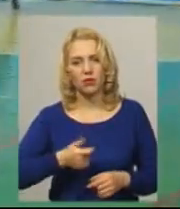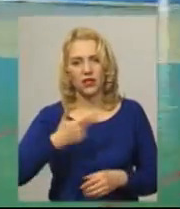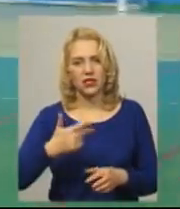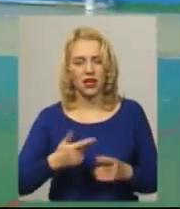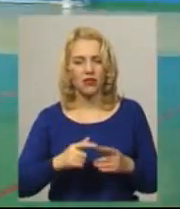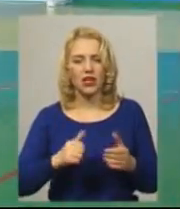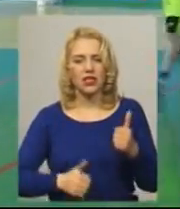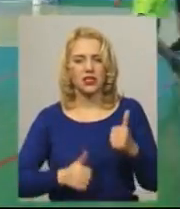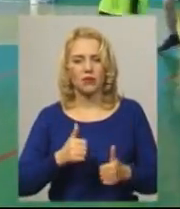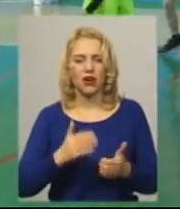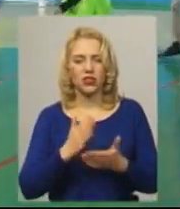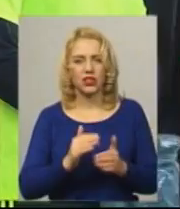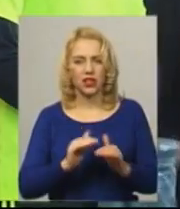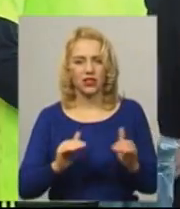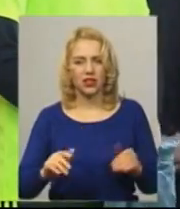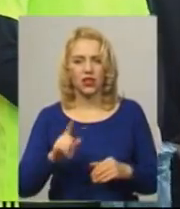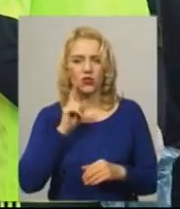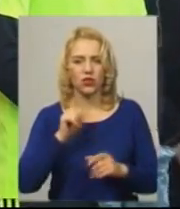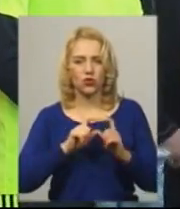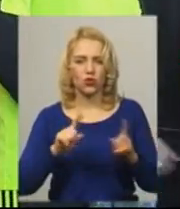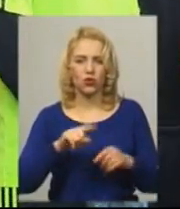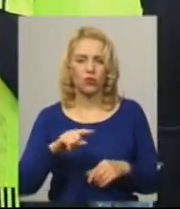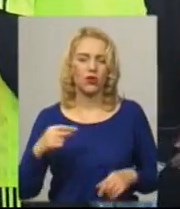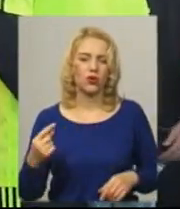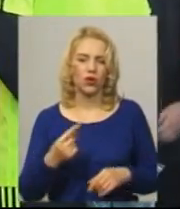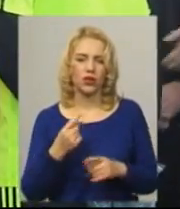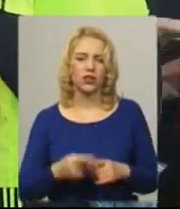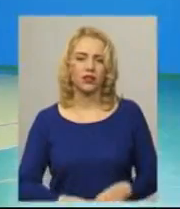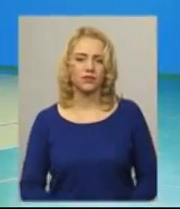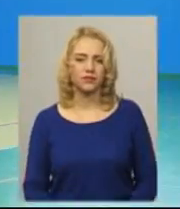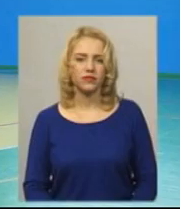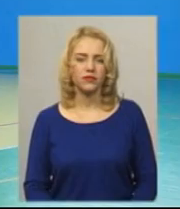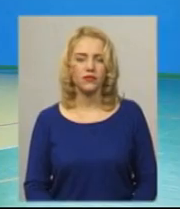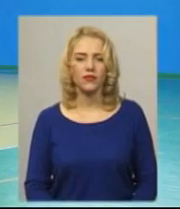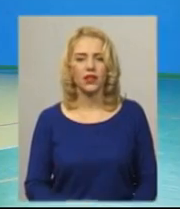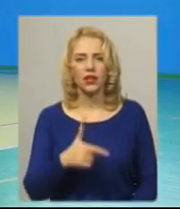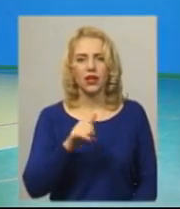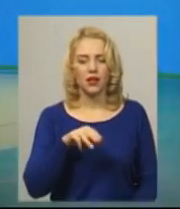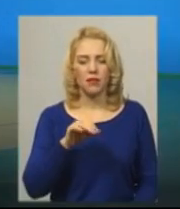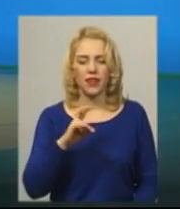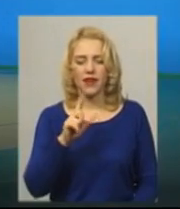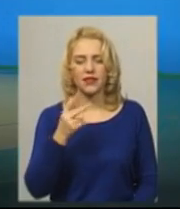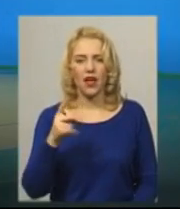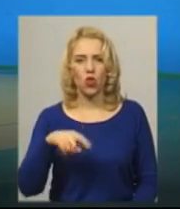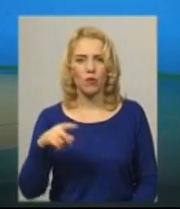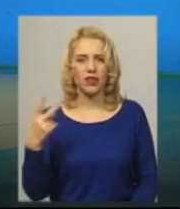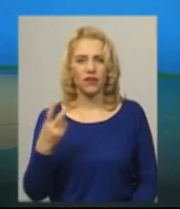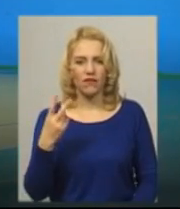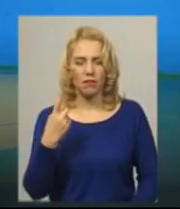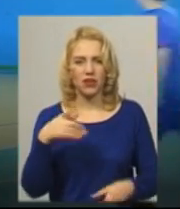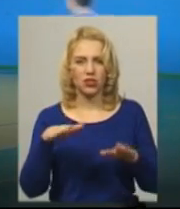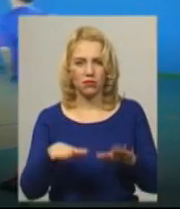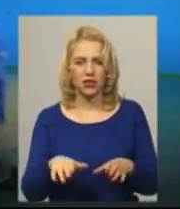вихованцями дитячо-юнацькій спортивній школі номер один – ділиться Василь Янків. Гімназія номер два, перші місце НВО